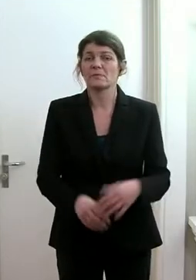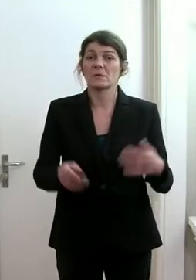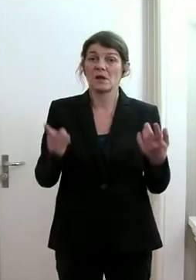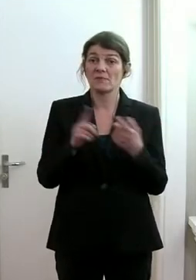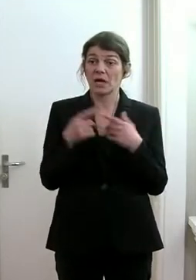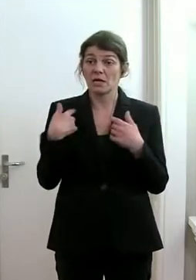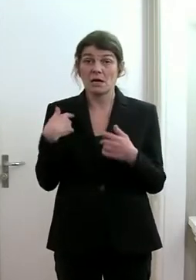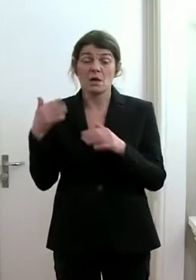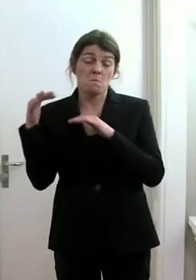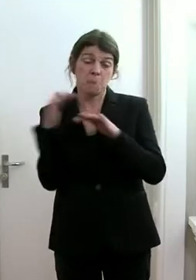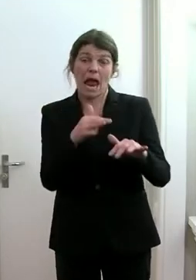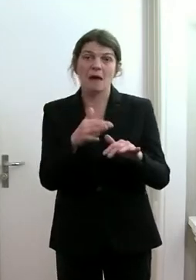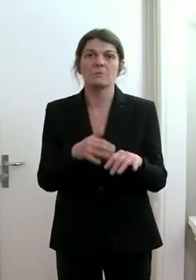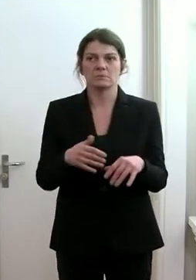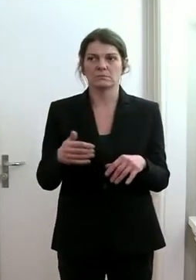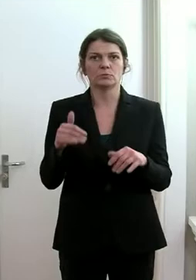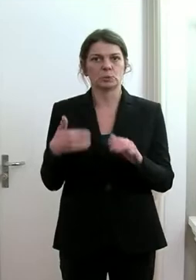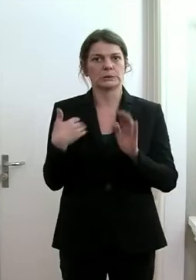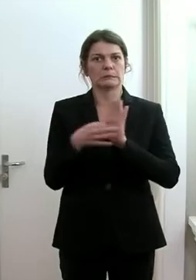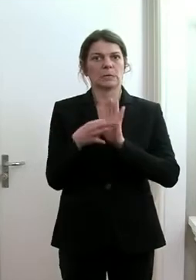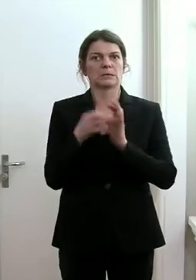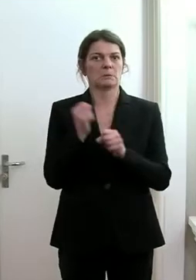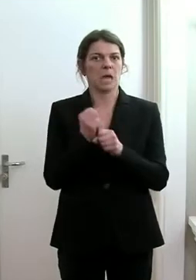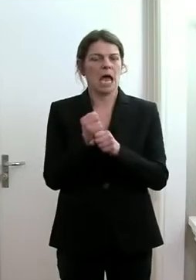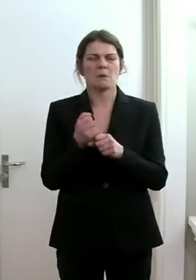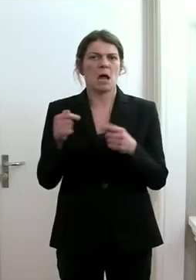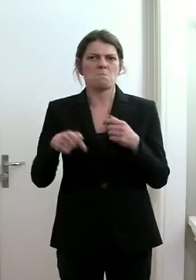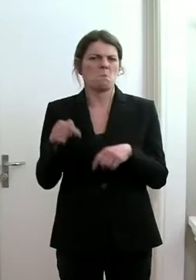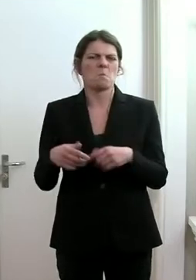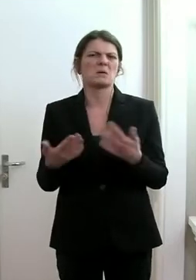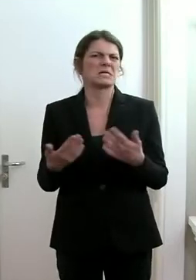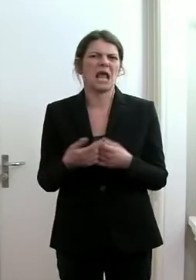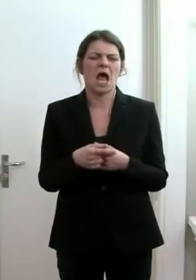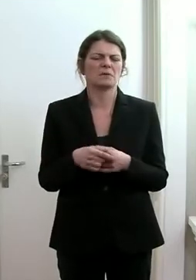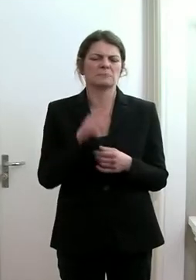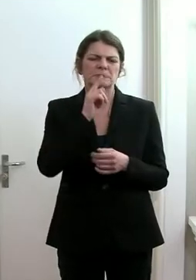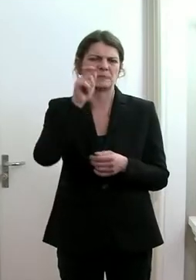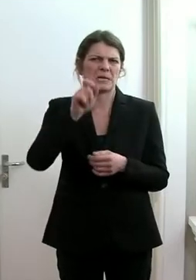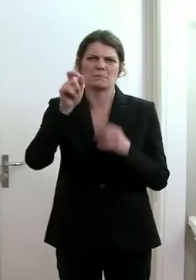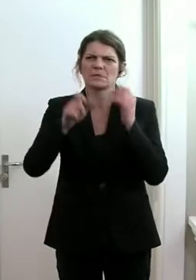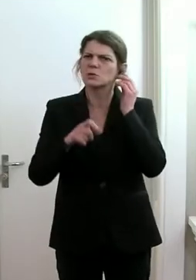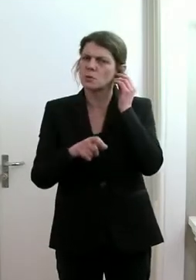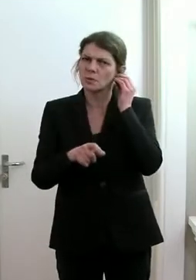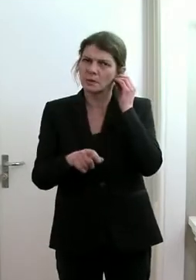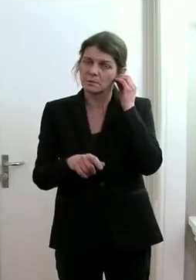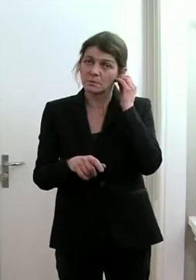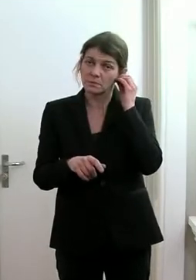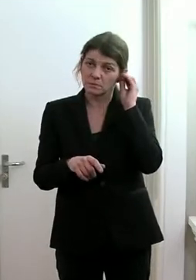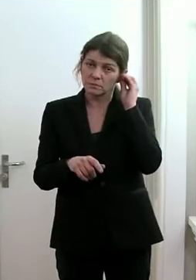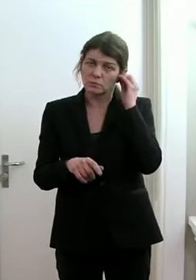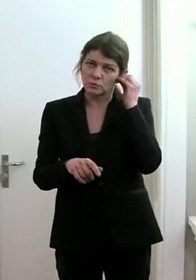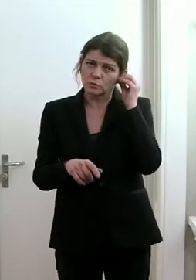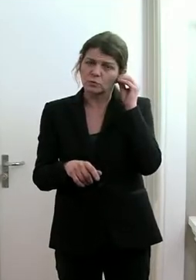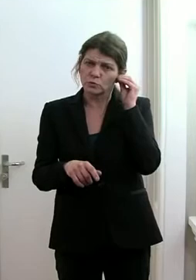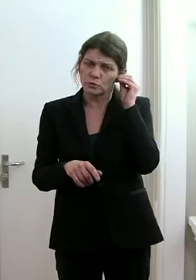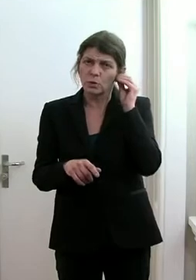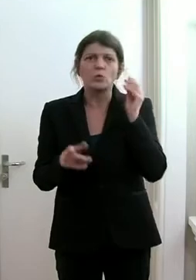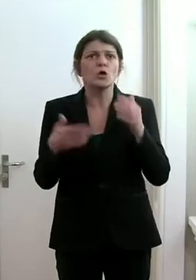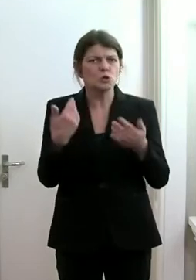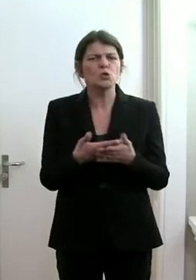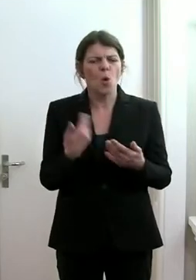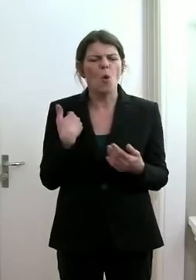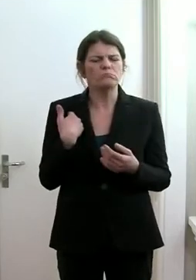überrannt würden, dann müssen wir natürlich Massnahmen ergreifen. Aber im Moment hält sich das noch auf einem relativ niedrigen Niveau. Und das können wir einfach so, sagen wir,